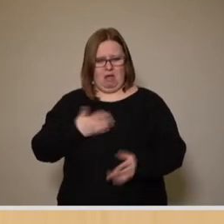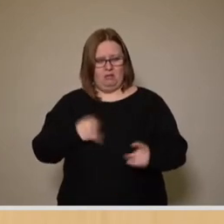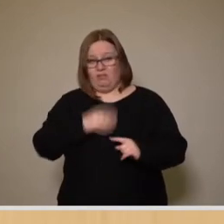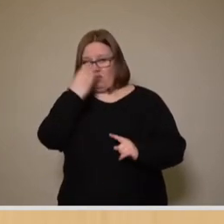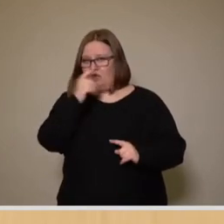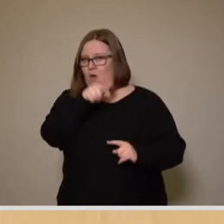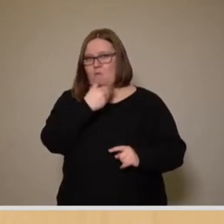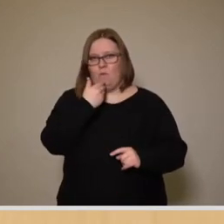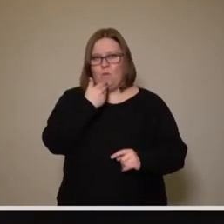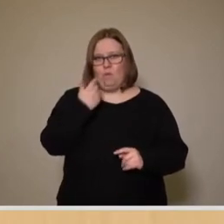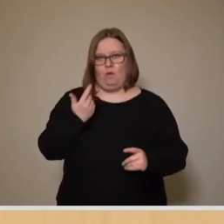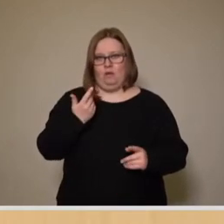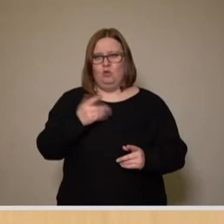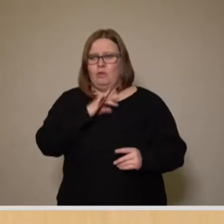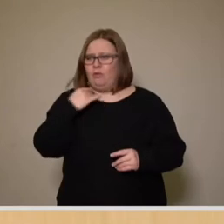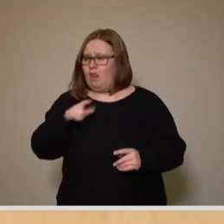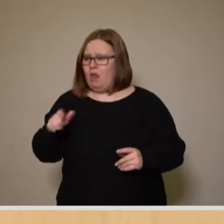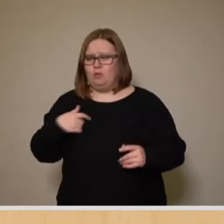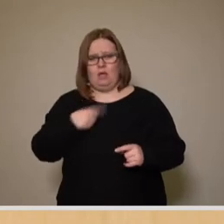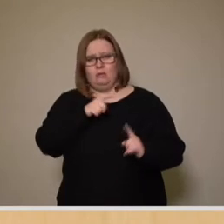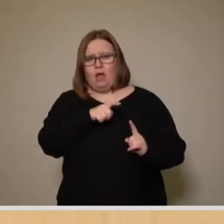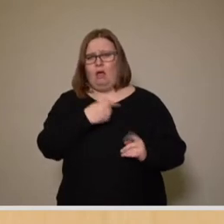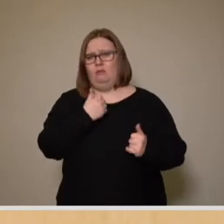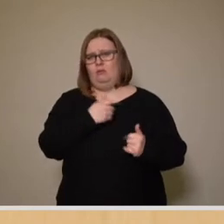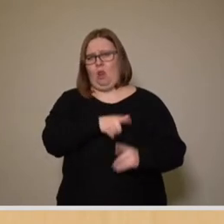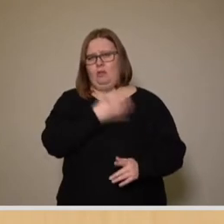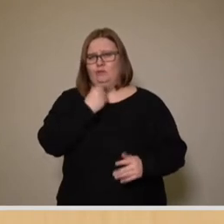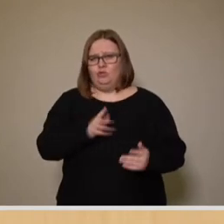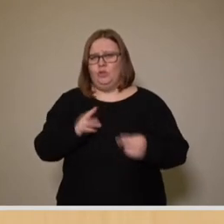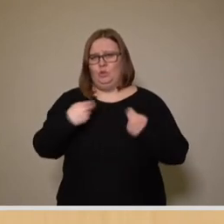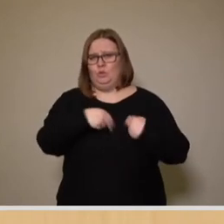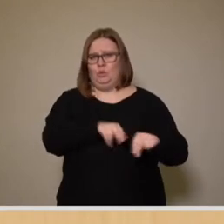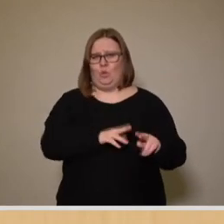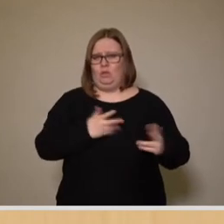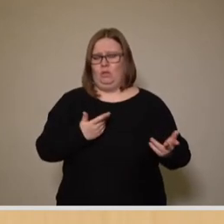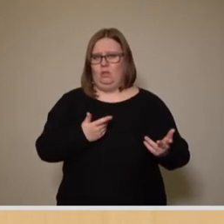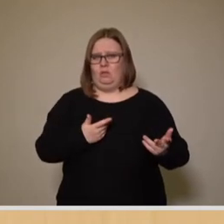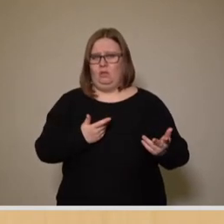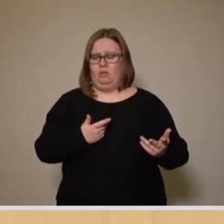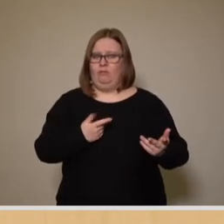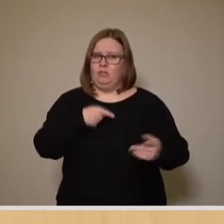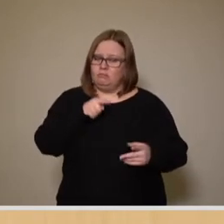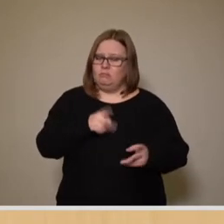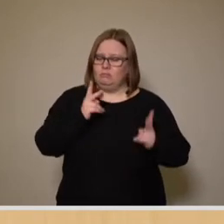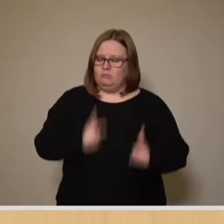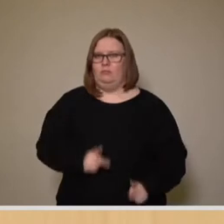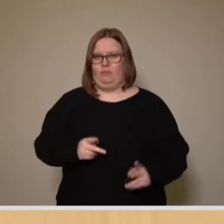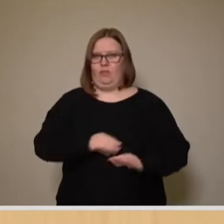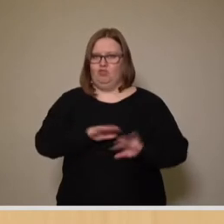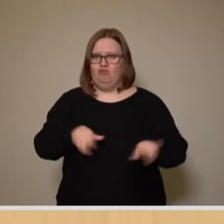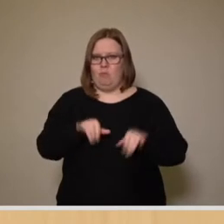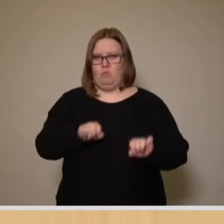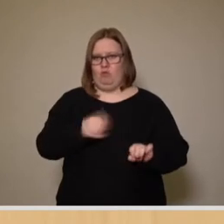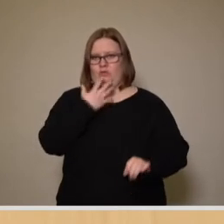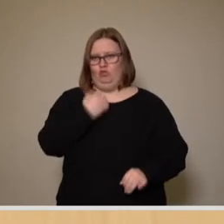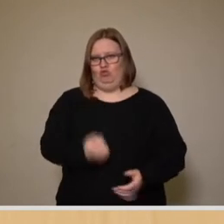ist und eine große Zahl von Bürgerinnen und Bürgern daran festhalten, hier endlich schwimmen gehen